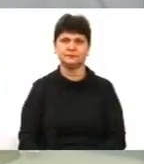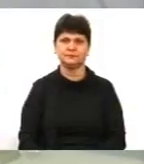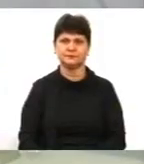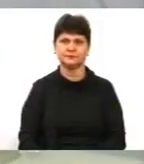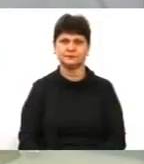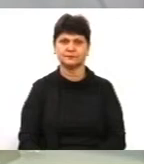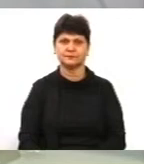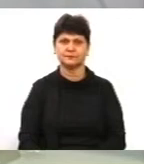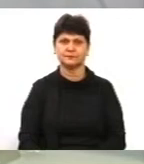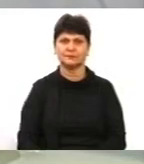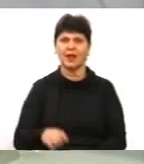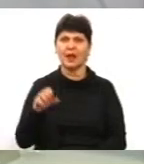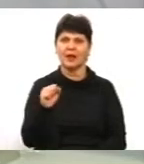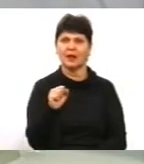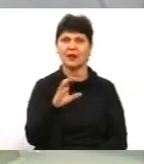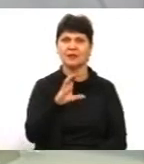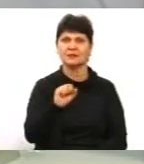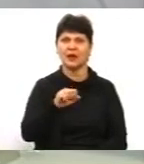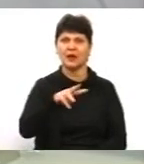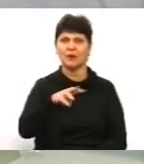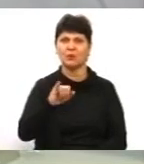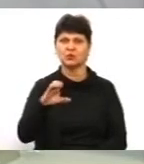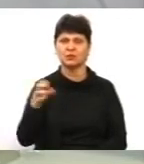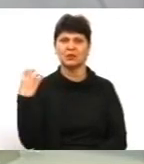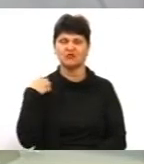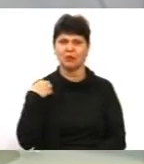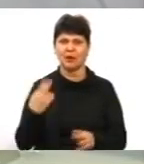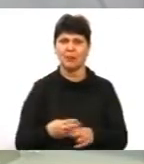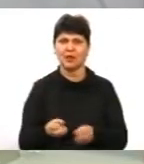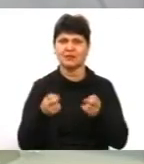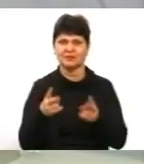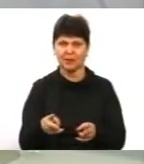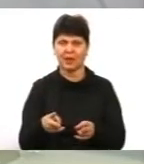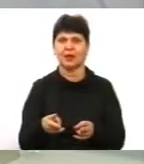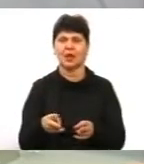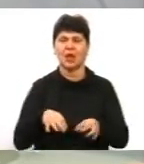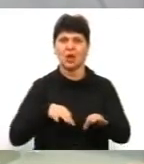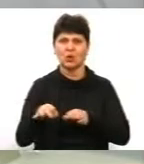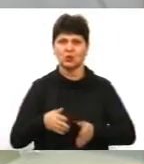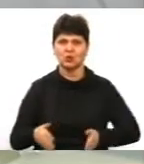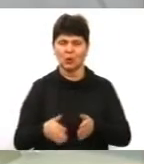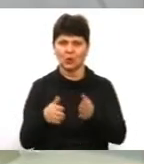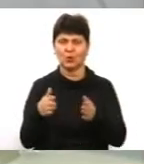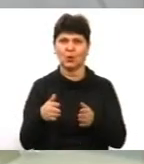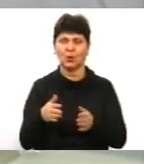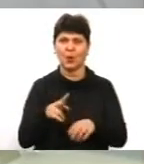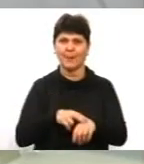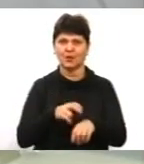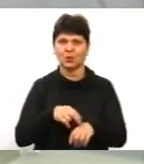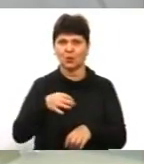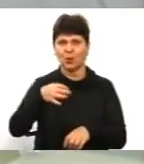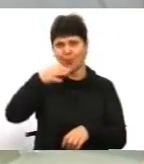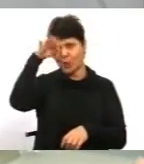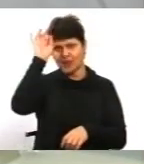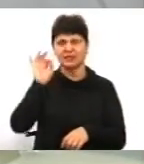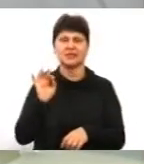Анатолій Самусь, начальник відділу безпеки дорожнього руху управління патрульної поліції Вінницької області. Гість теми дня, говоримо, нагадаю,